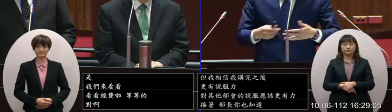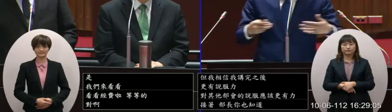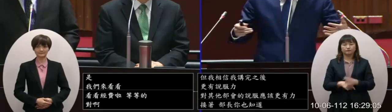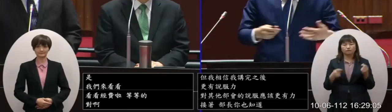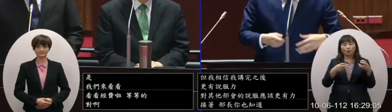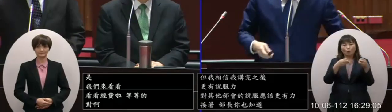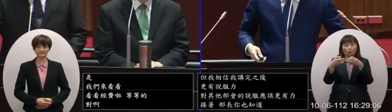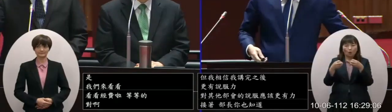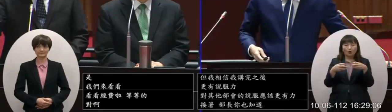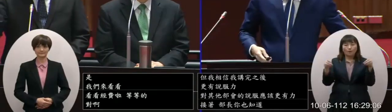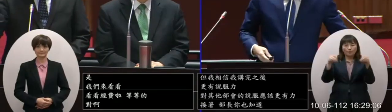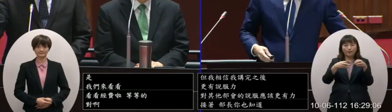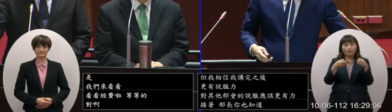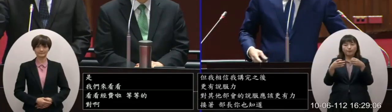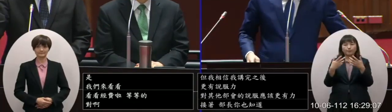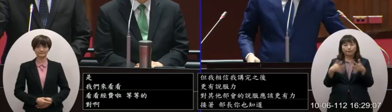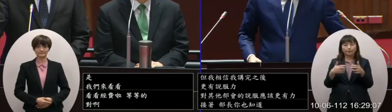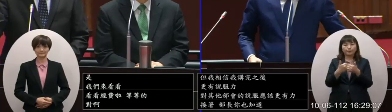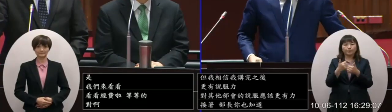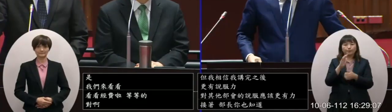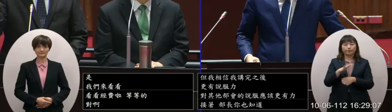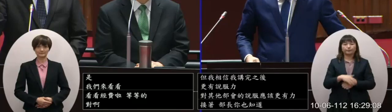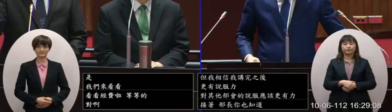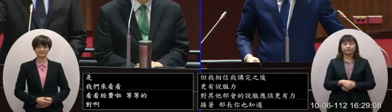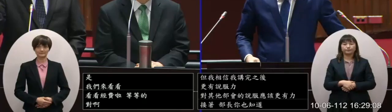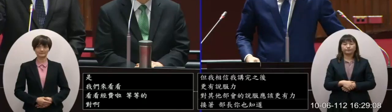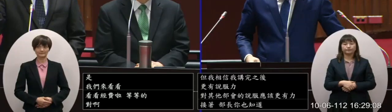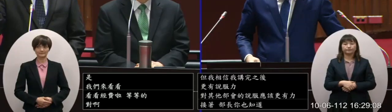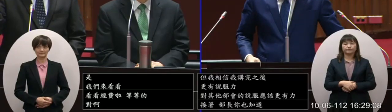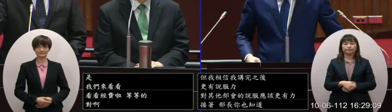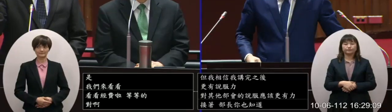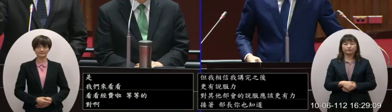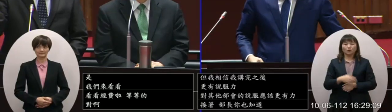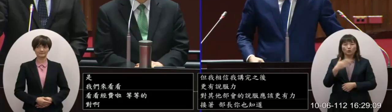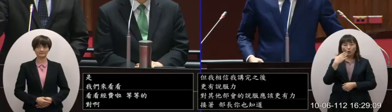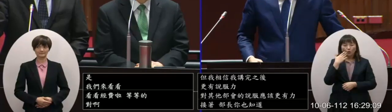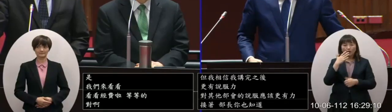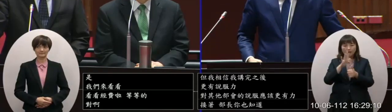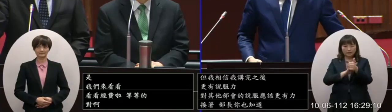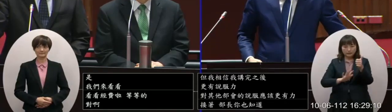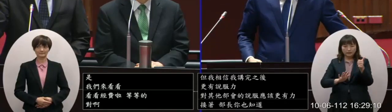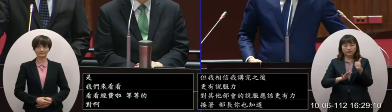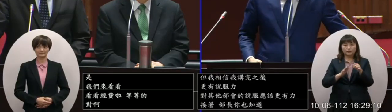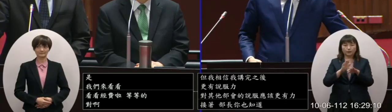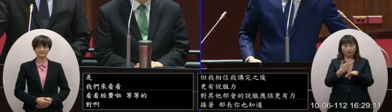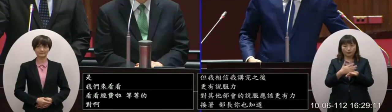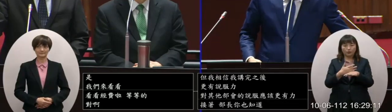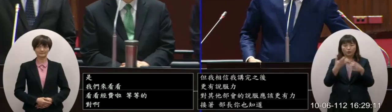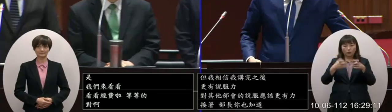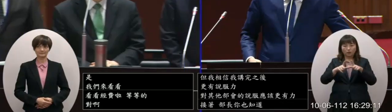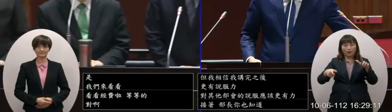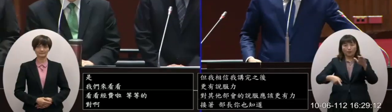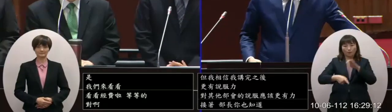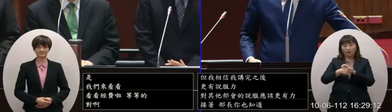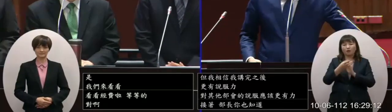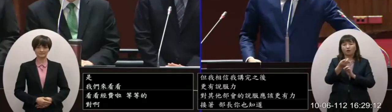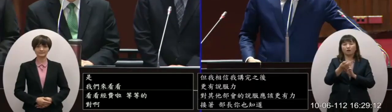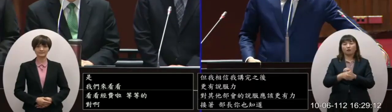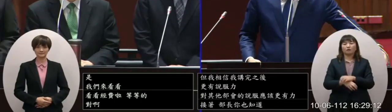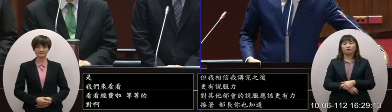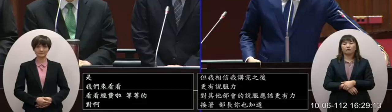謂的討論啦所協商過了就是說啊基本上如果是沒有影響到這個重大的違規啦